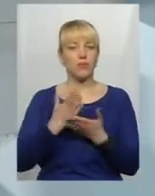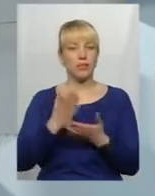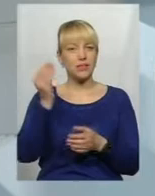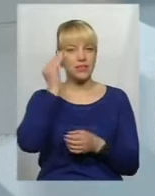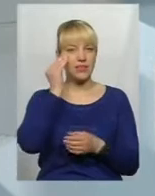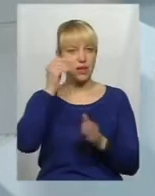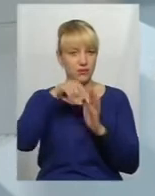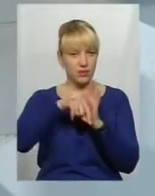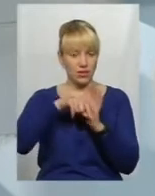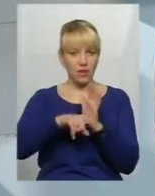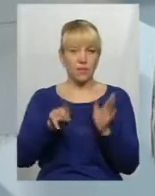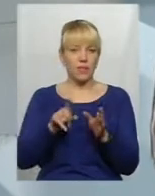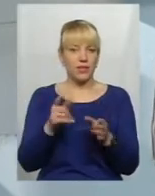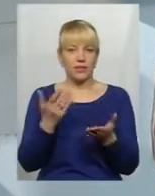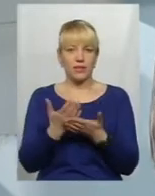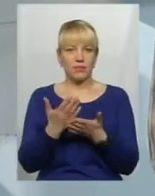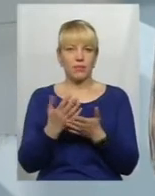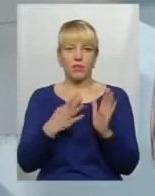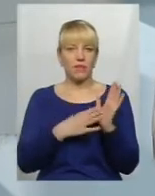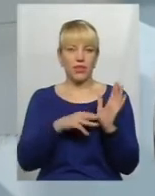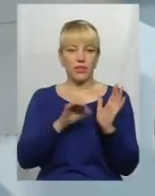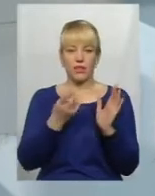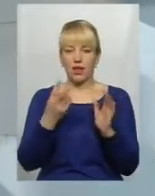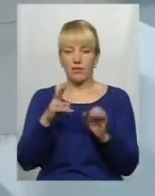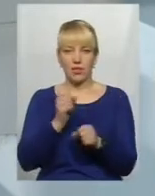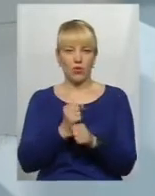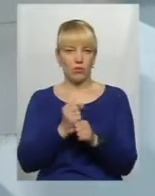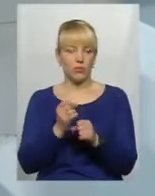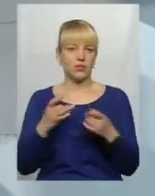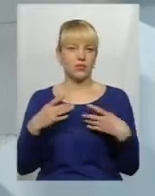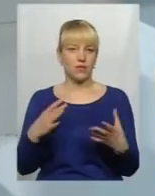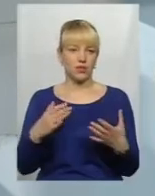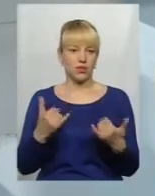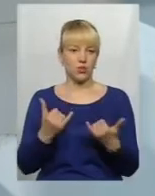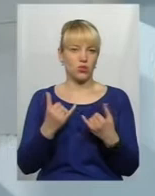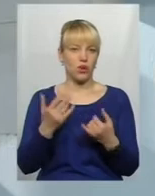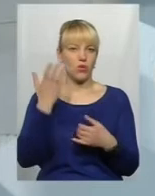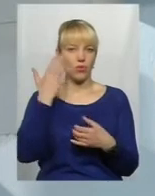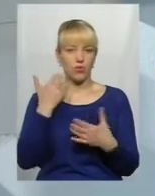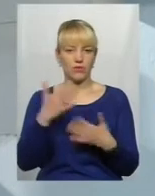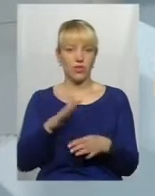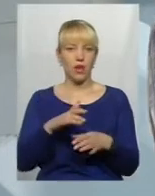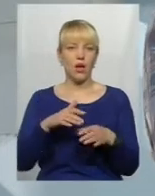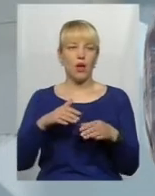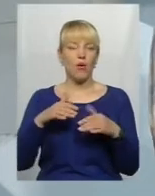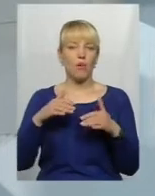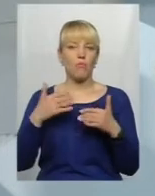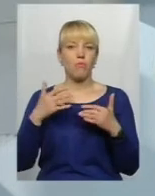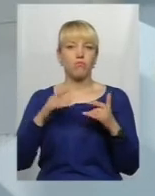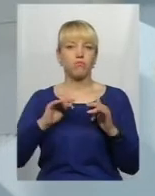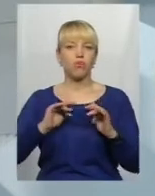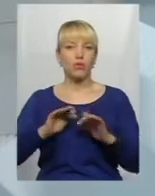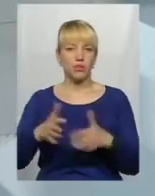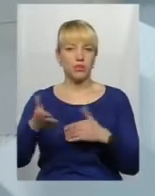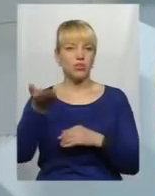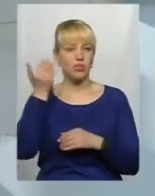Тобто, який сенс робити вихідний на 9 травня в сучасності, коли, фактично, вже подія давна. У нас просто